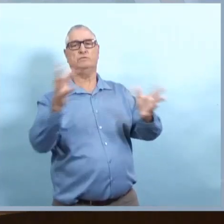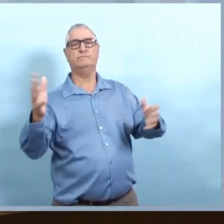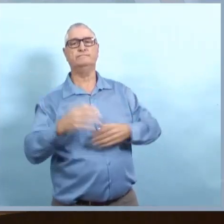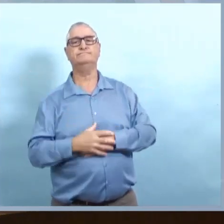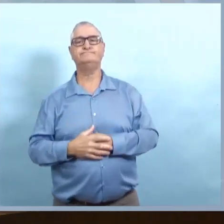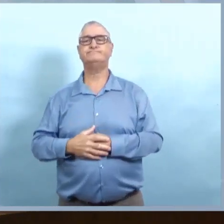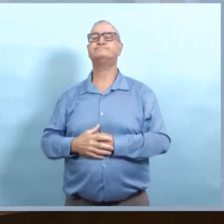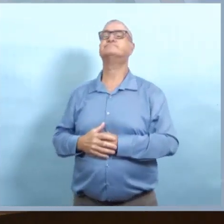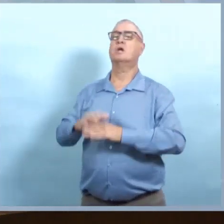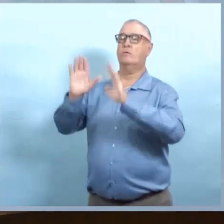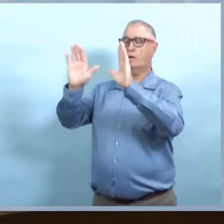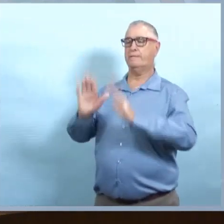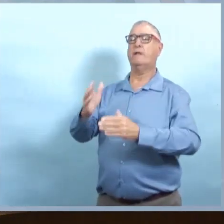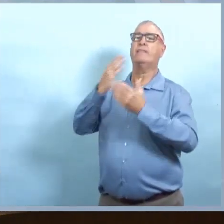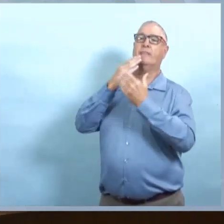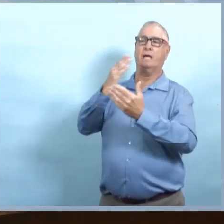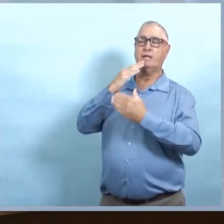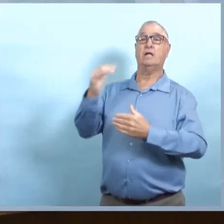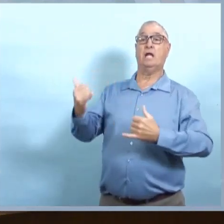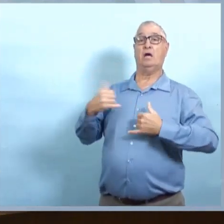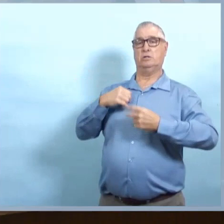et nous allons pouvoir